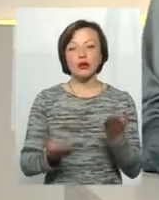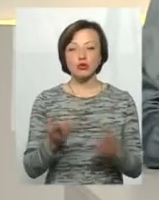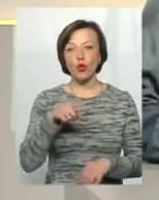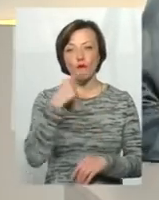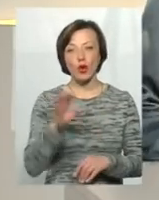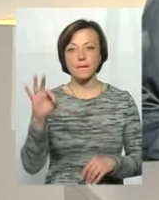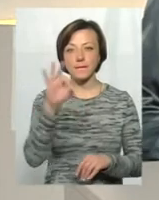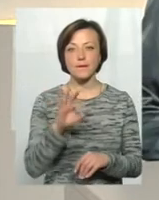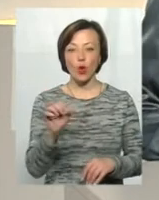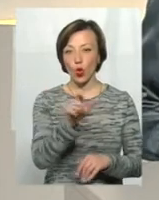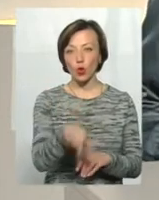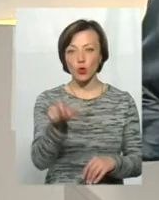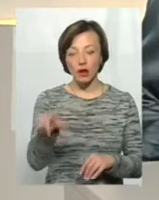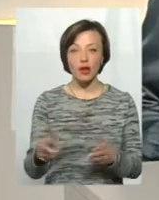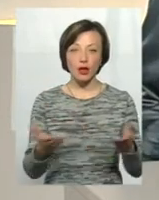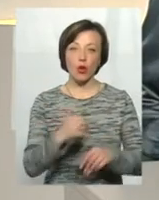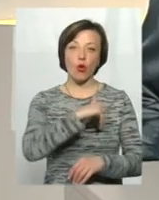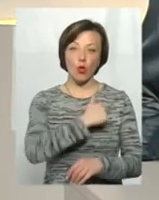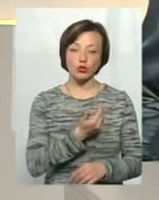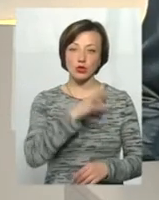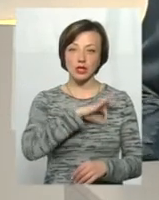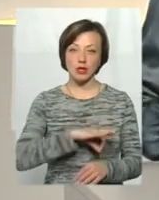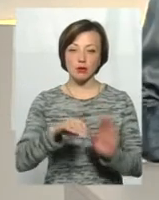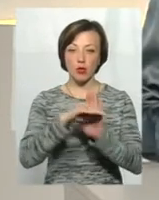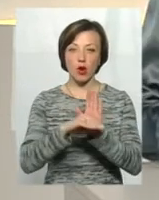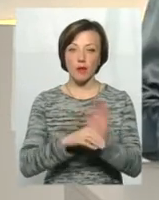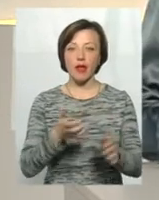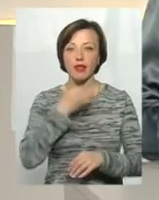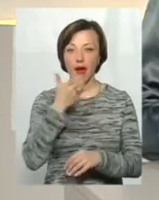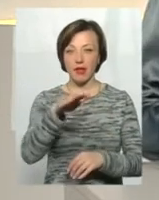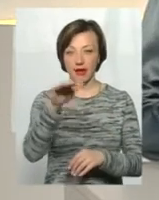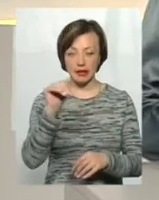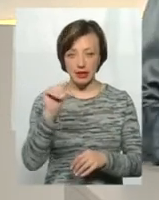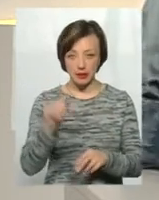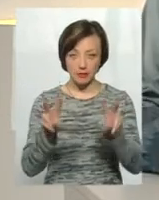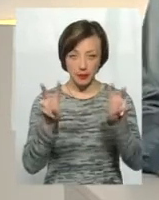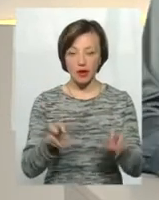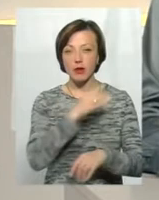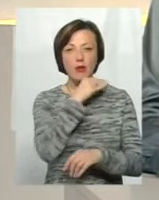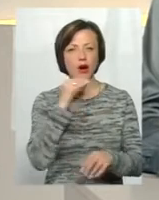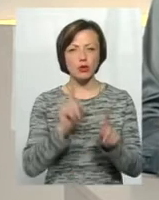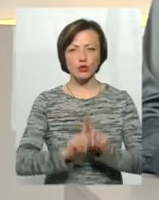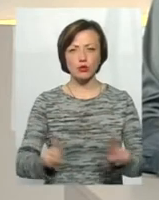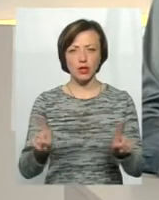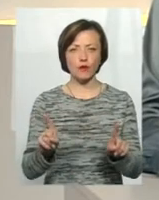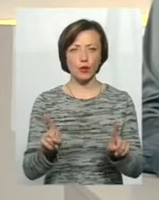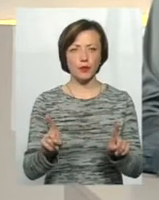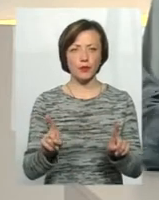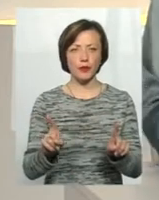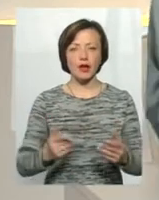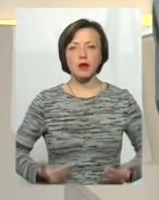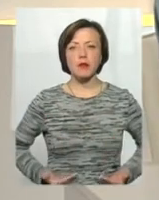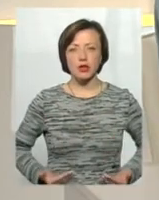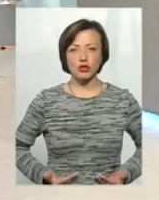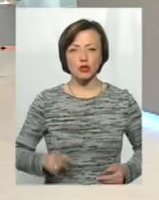фізосіб, які хочуть скористатися програмою теплих кредитів, дуже багато, особливо мешканців